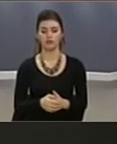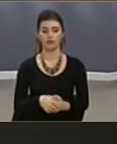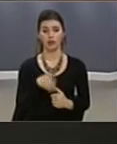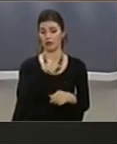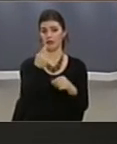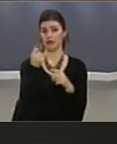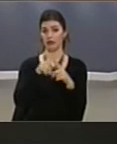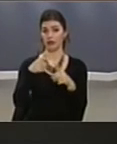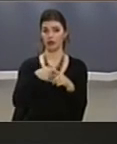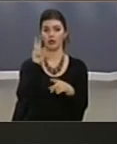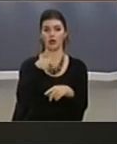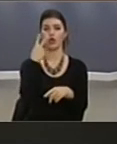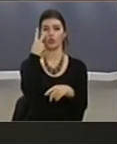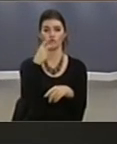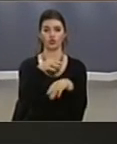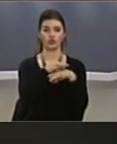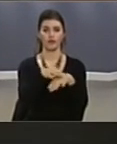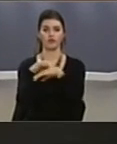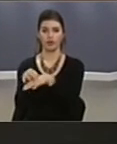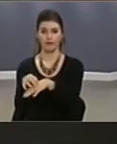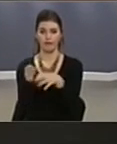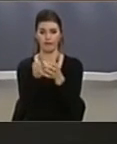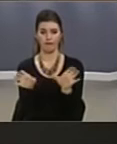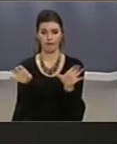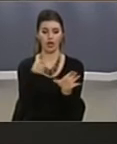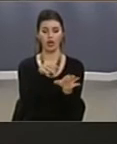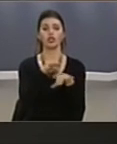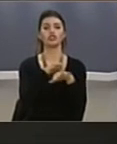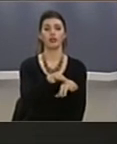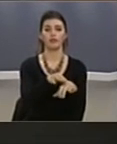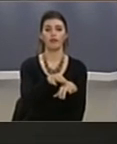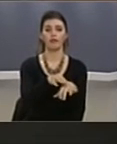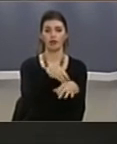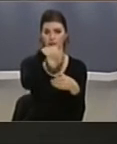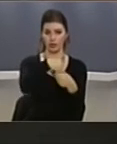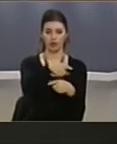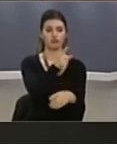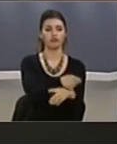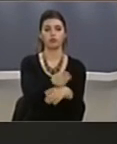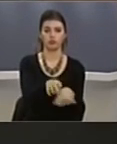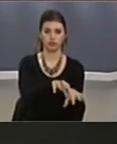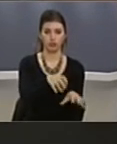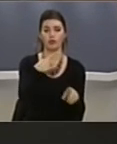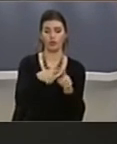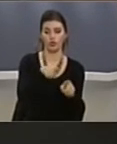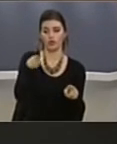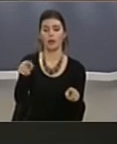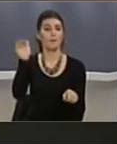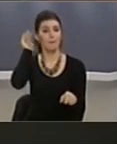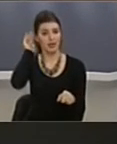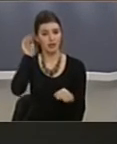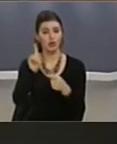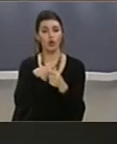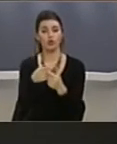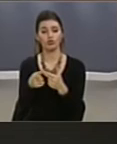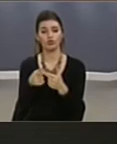RTK ka dy polë shefa, ata të brendshëm që shërbejmë për disiplinimin e puntorve, dhe krye ministrat dhe ministrat, ish